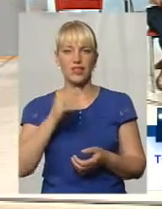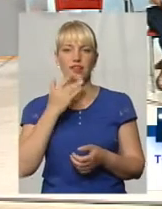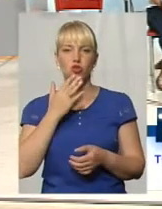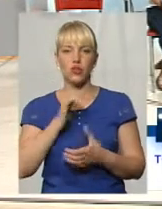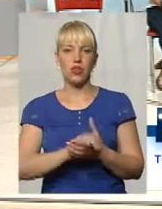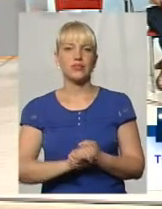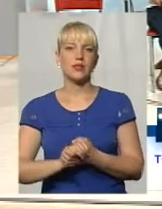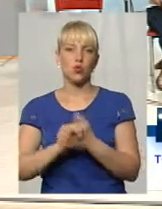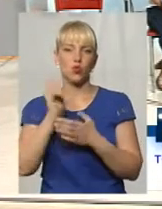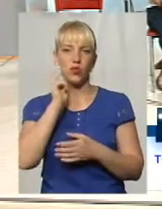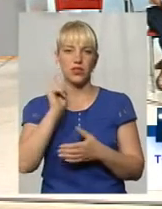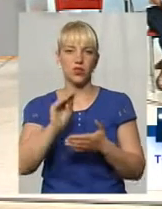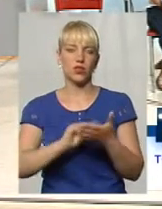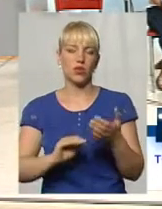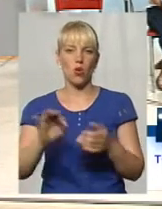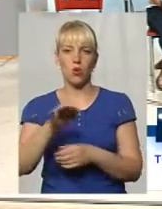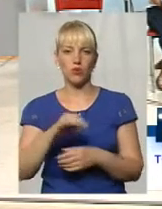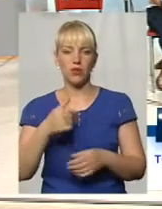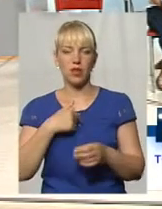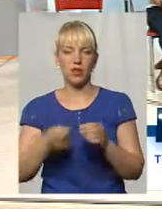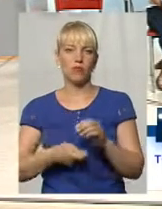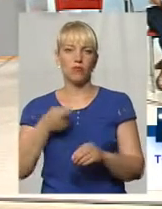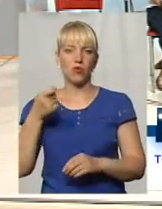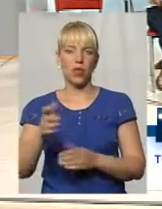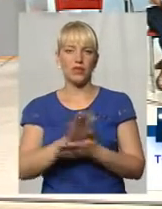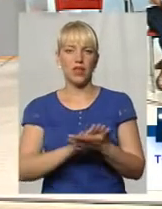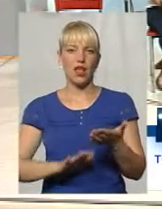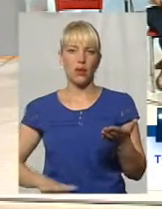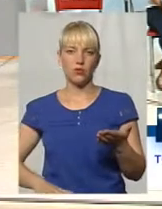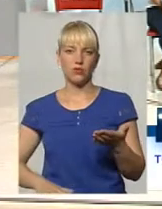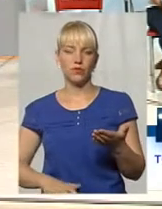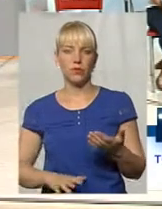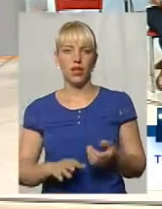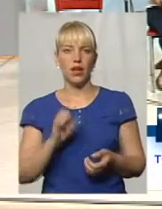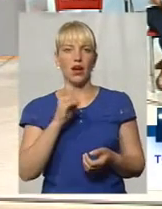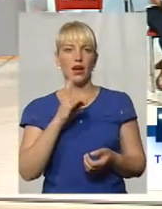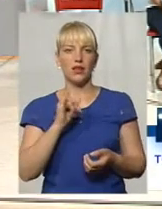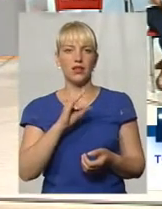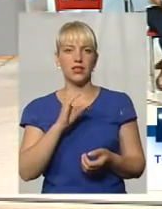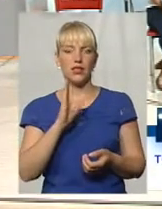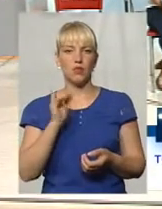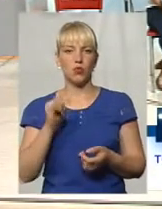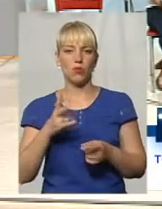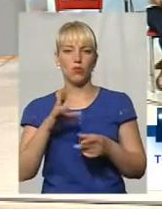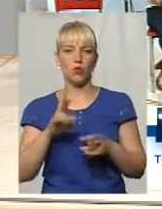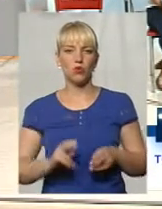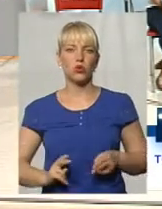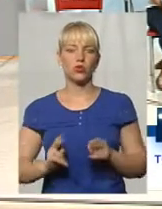журналісти в Олосі. Я подав заяву Анісіву про злочини